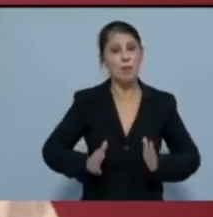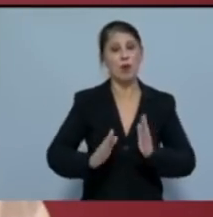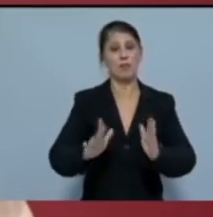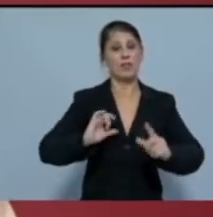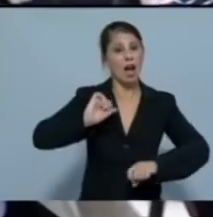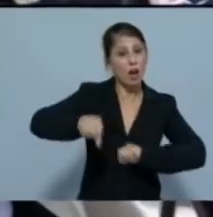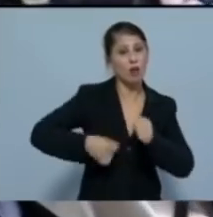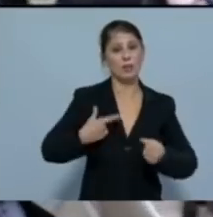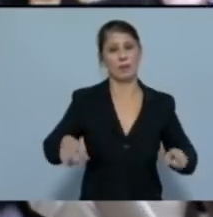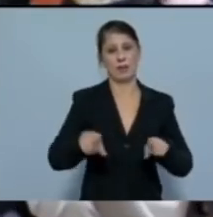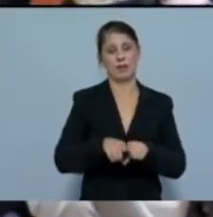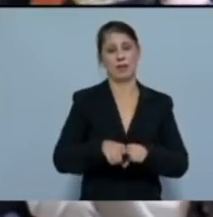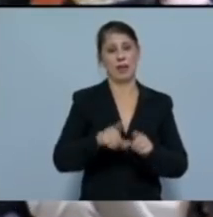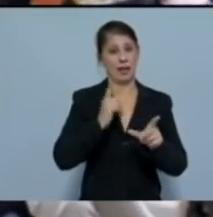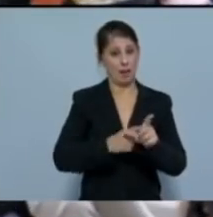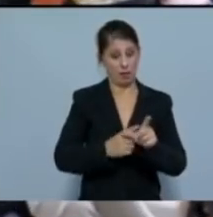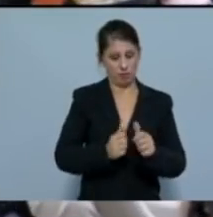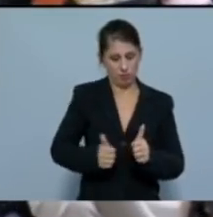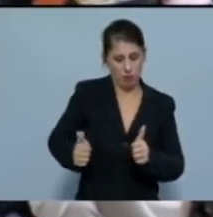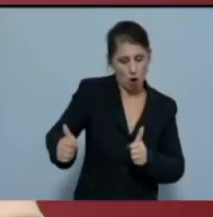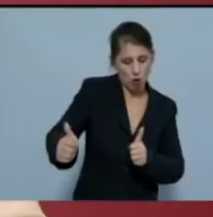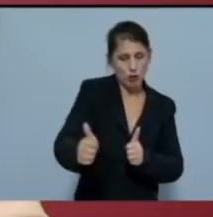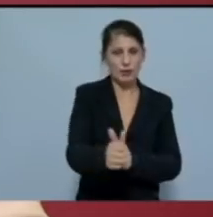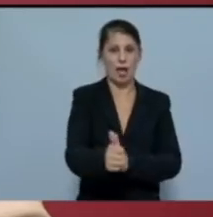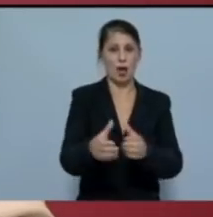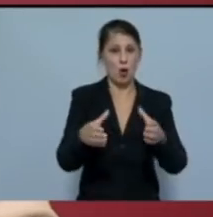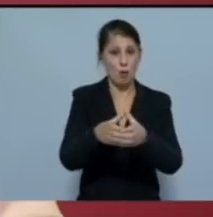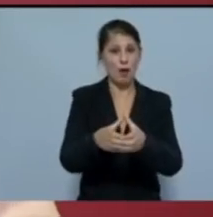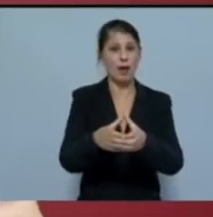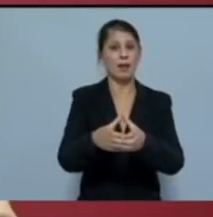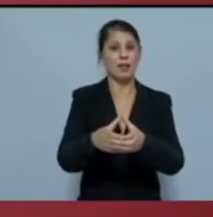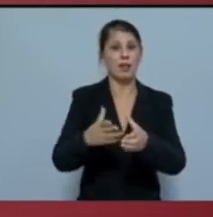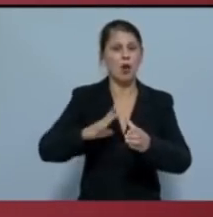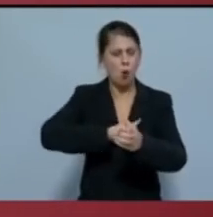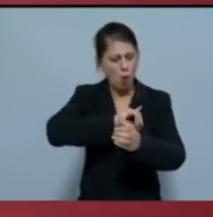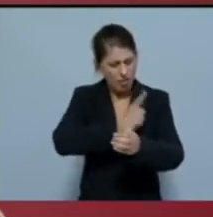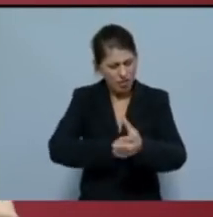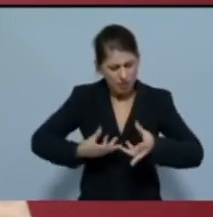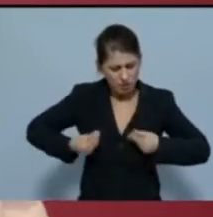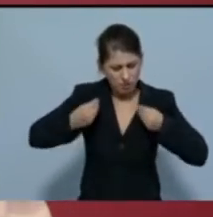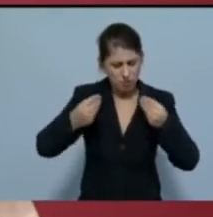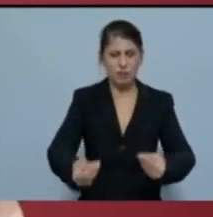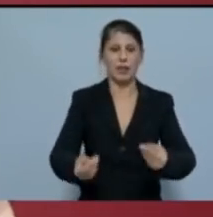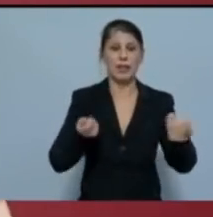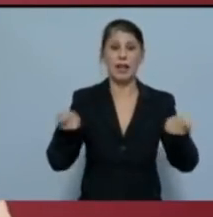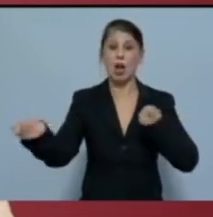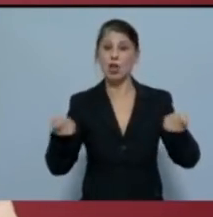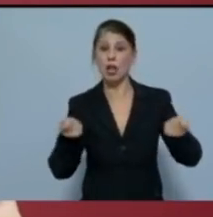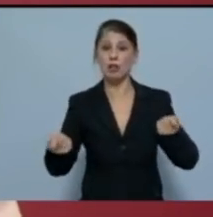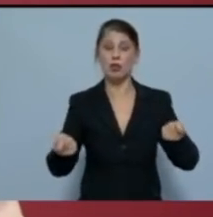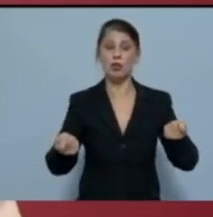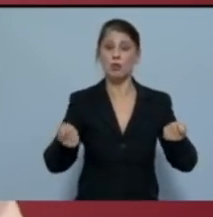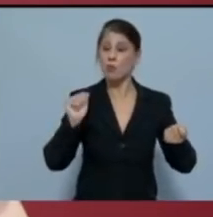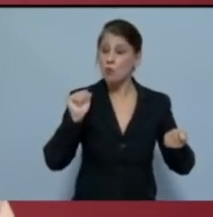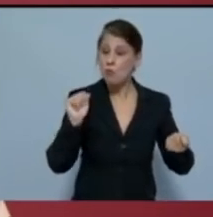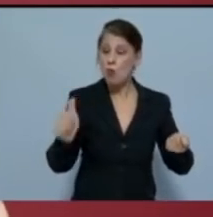Το ΚΚΕ μπαίνει μπροστά και διαθέτει όλες του τις δυνάμεις για να οργανώσει ο ίδιος ο